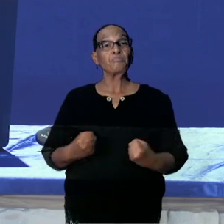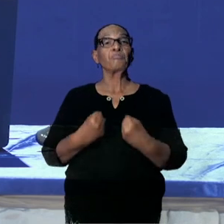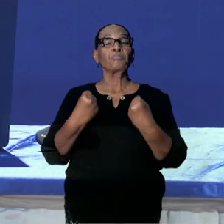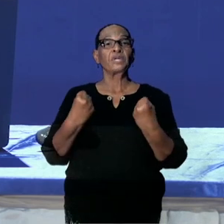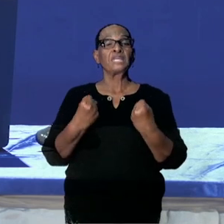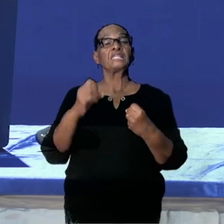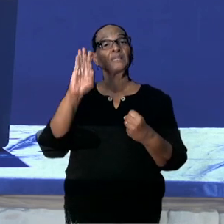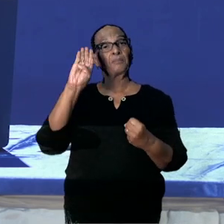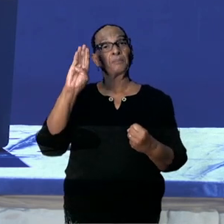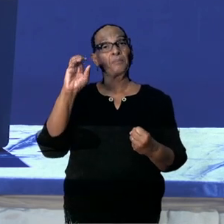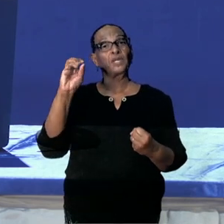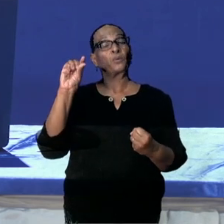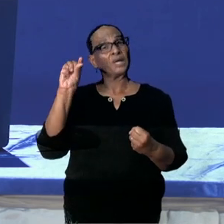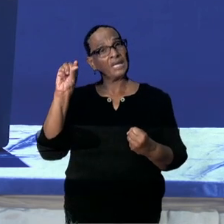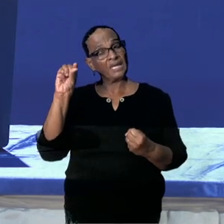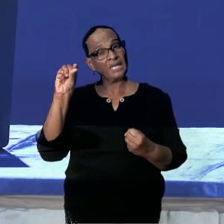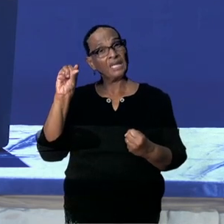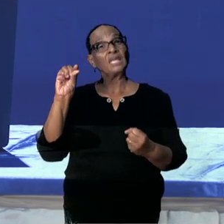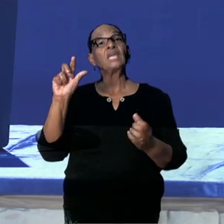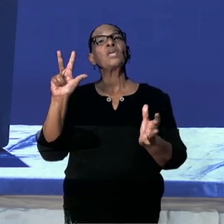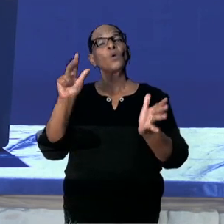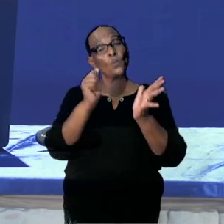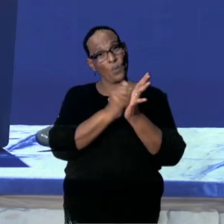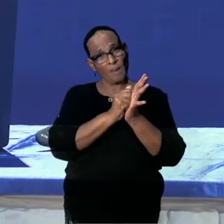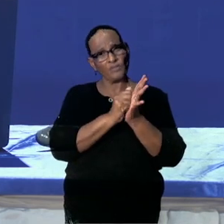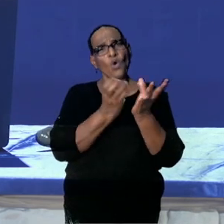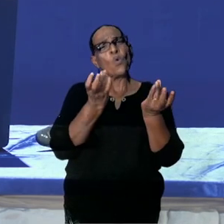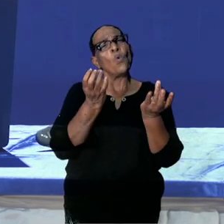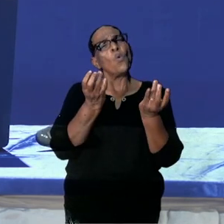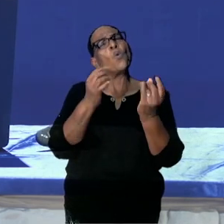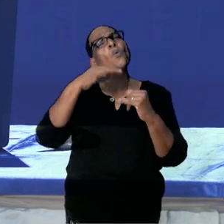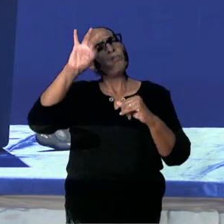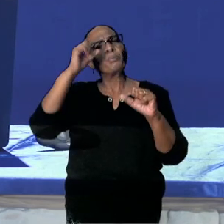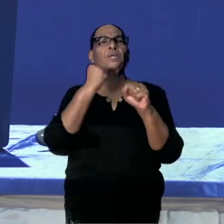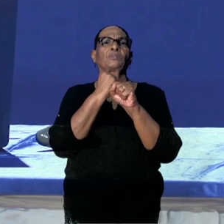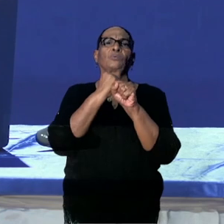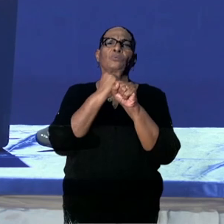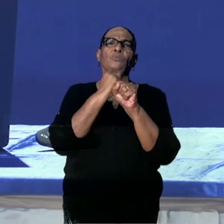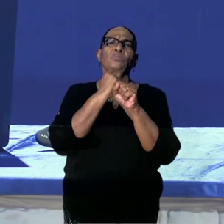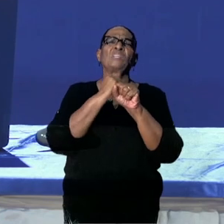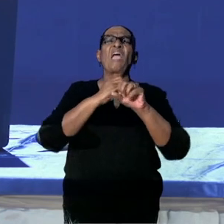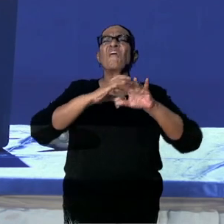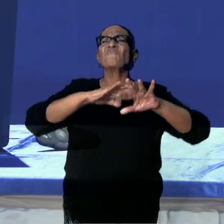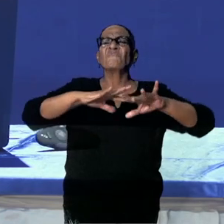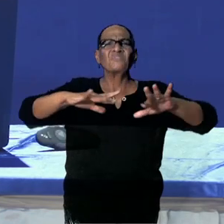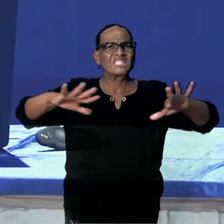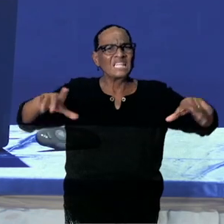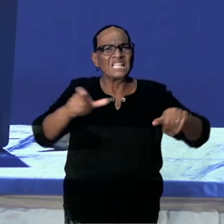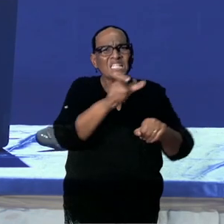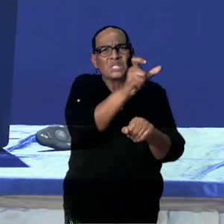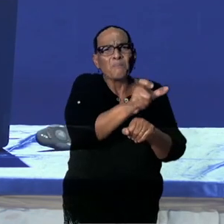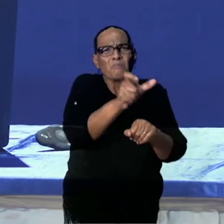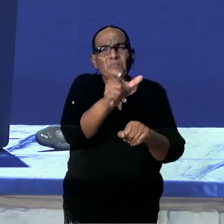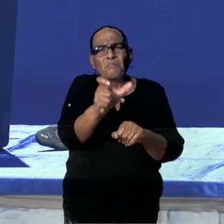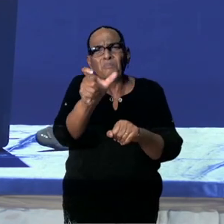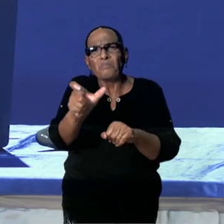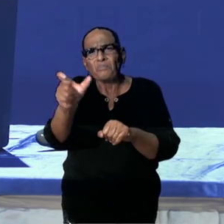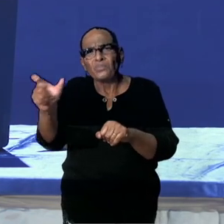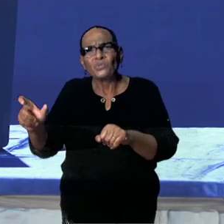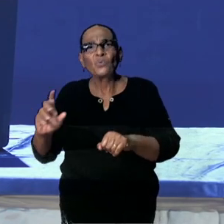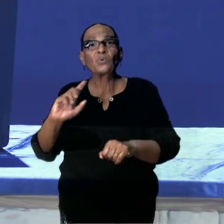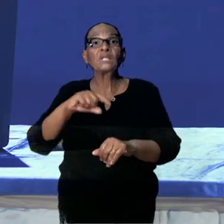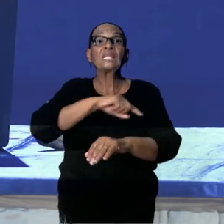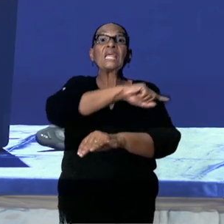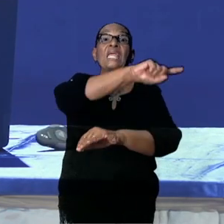op biologie websites. Zijn we ook bezig om te kijken hoe we dit beter kunnen doen. Want er zijn verschillende personen die met al dat ze de hele